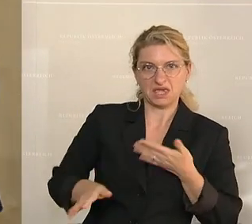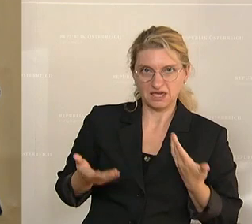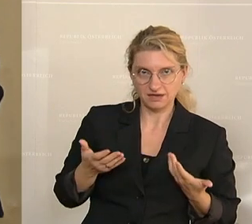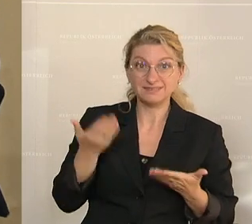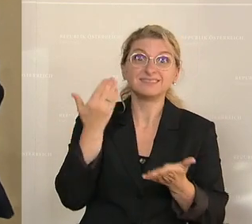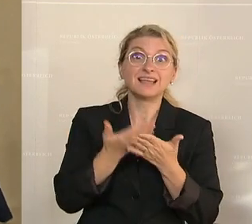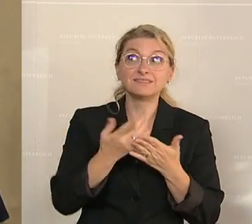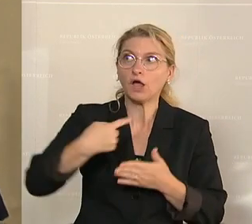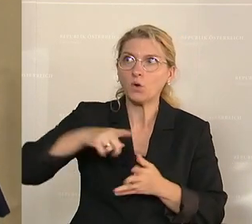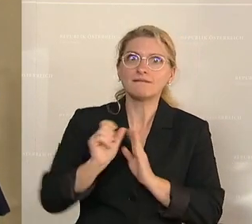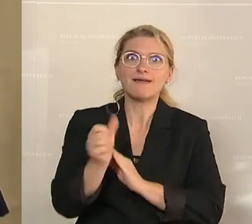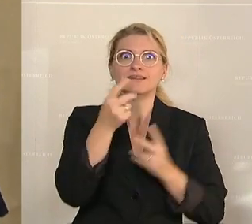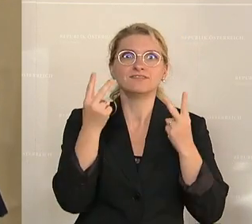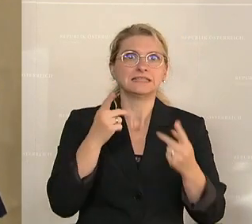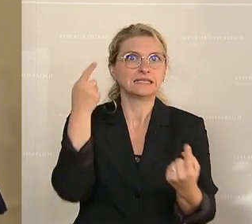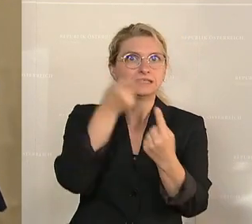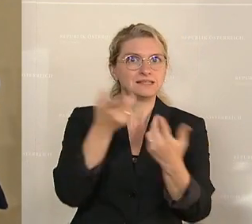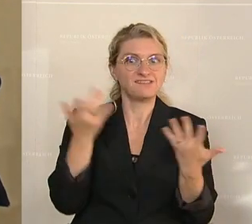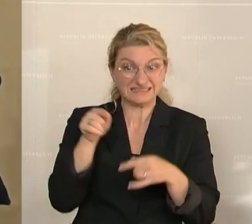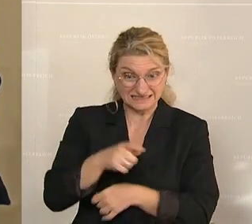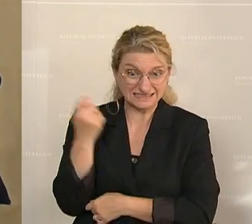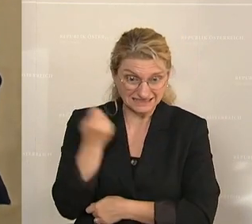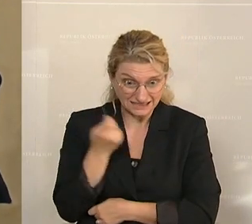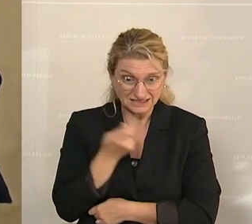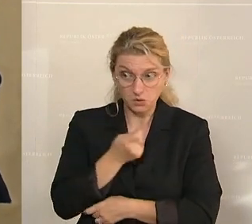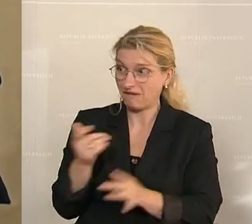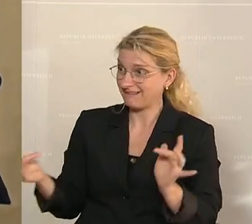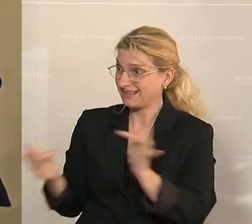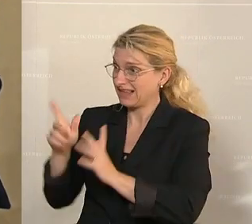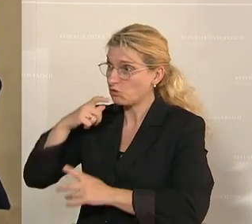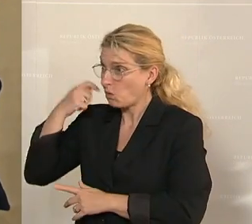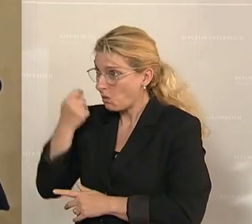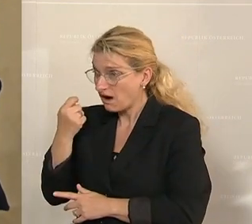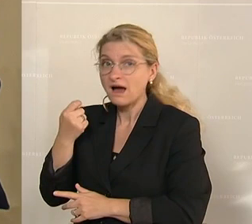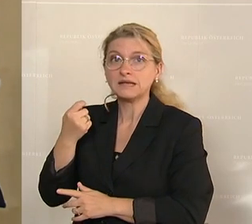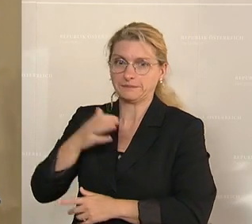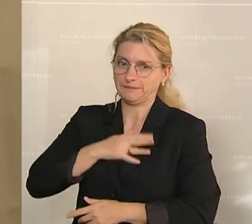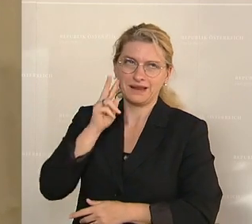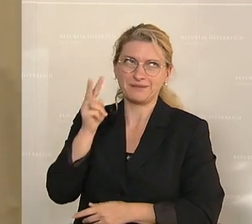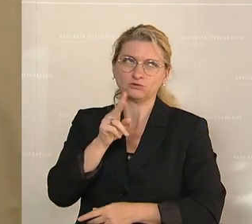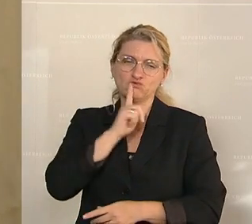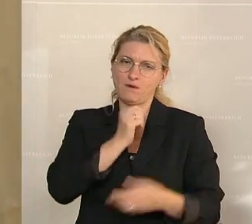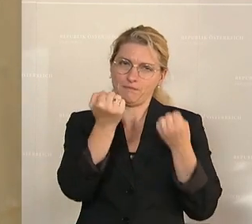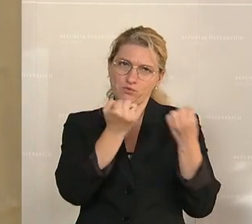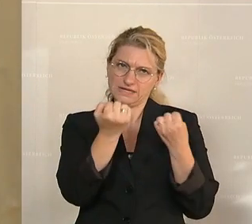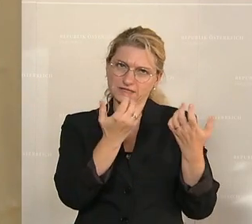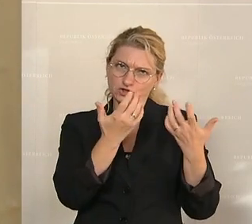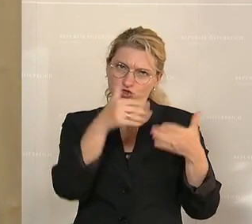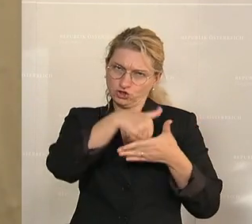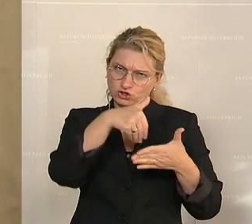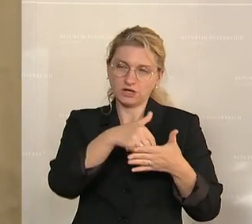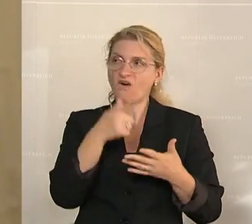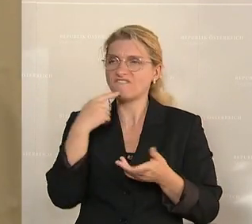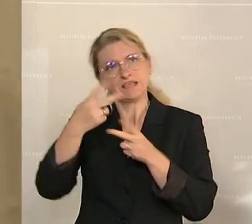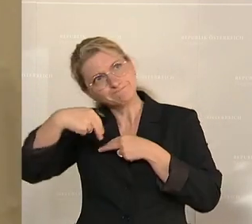sollte es unser erstes Ziel sein, dass wir diese Sanktionen, die gegen Ungarn jetzt erhoben werden, aus meiner Sicht ein reines Politikum, dass wir die harsch